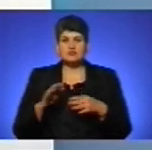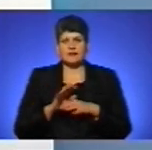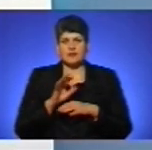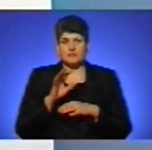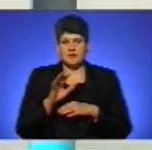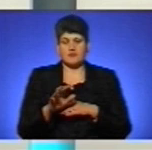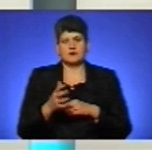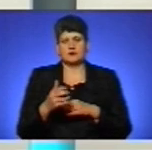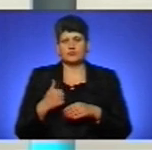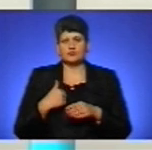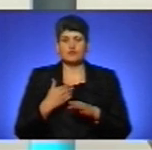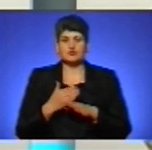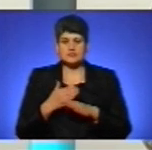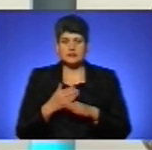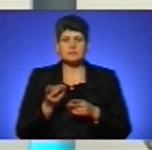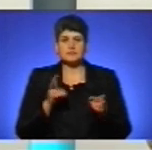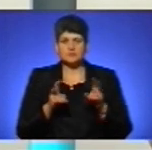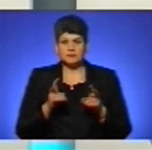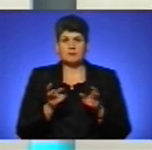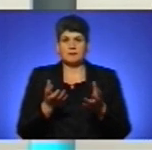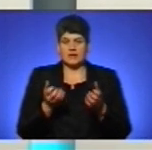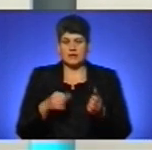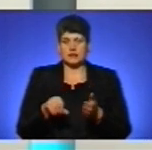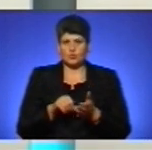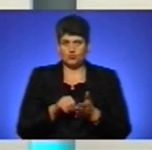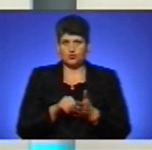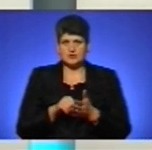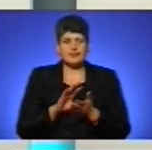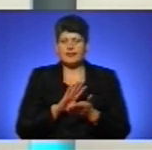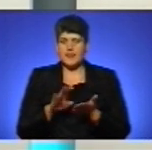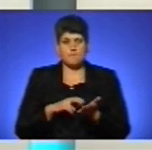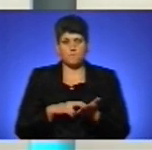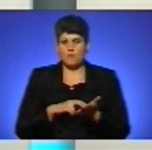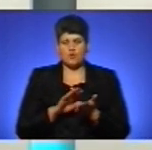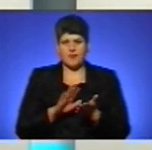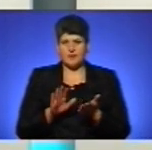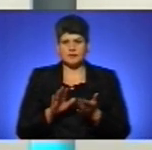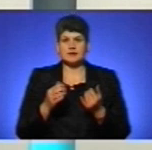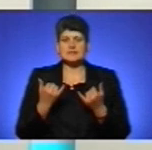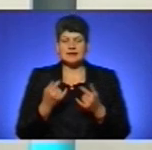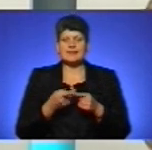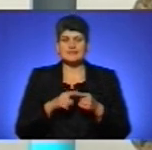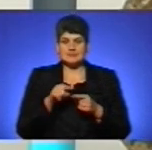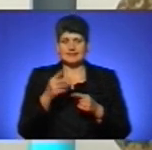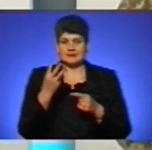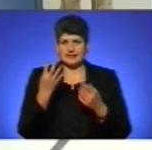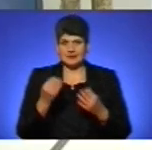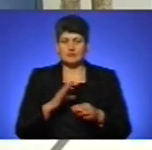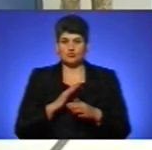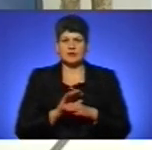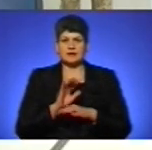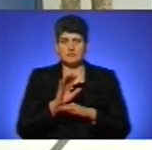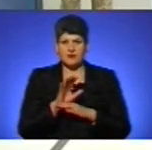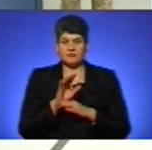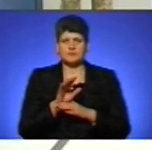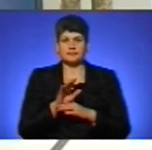бойових військових частин, зголосилися, прийняти участь, не побоялися. І вони за ці три дні були направлені у